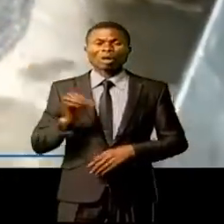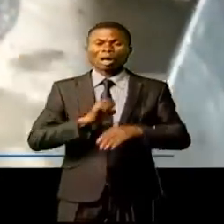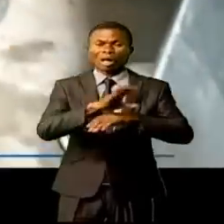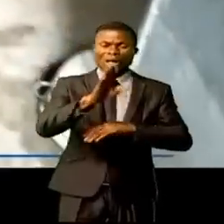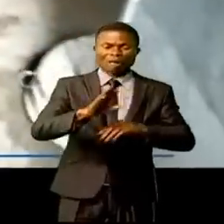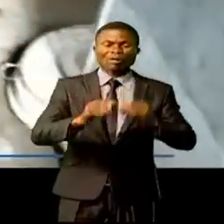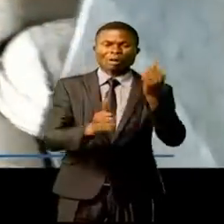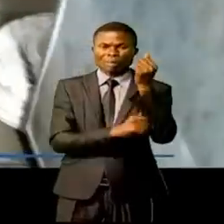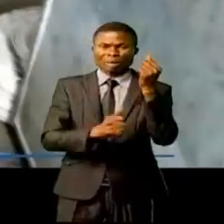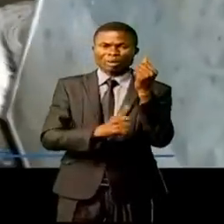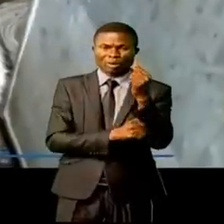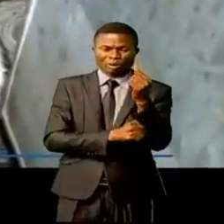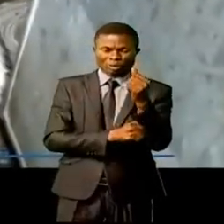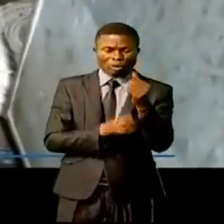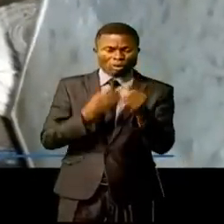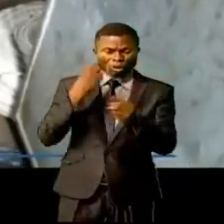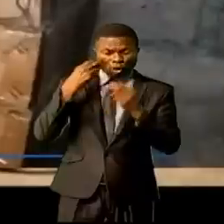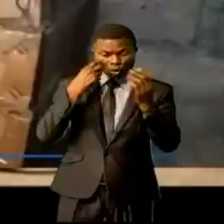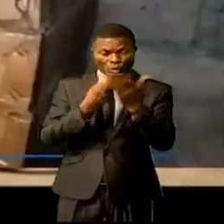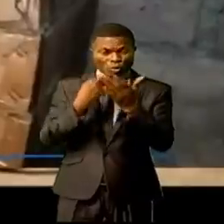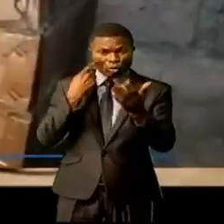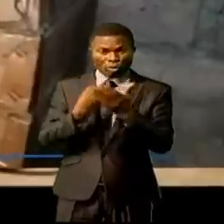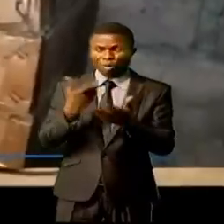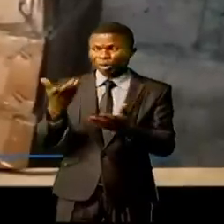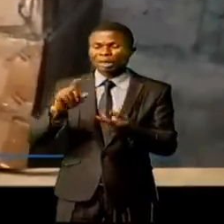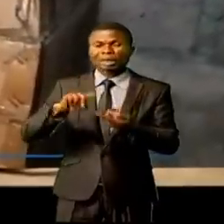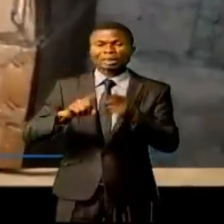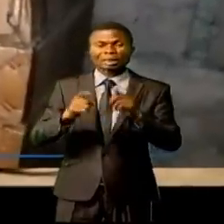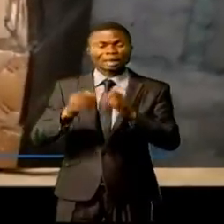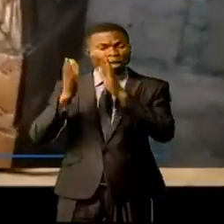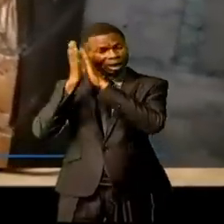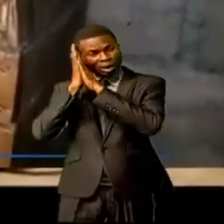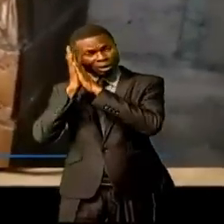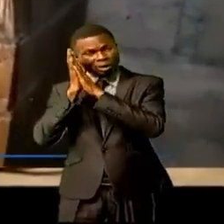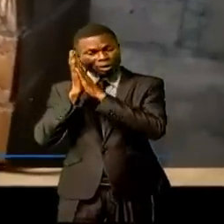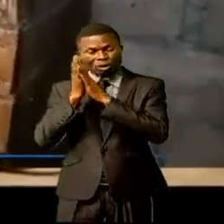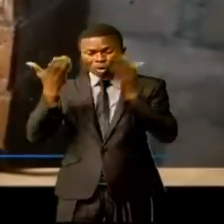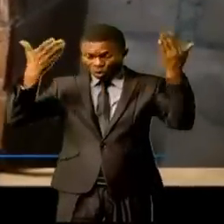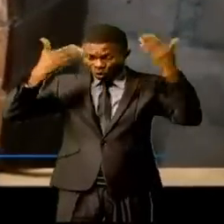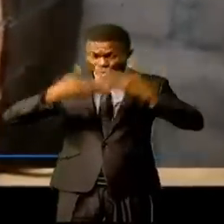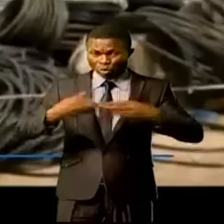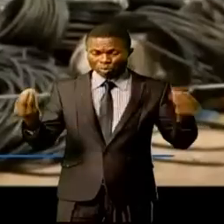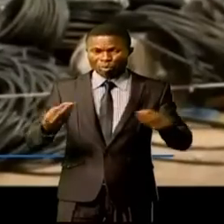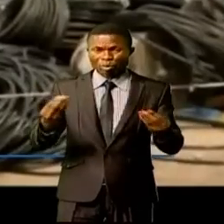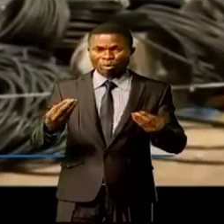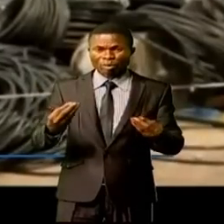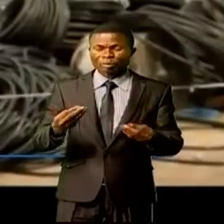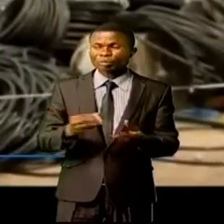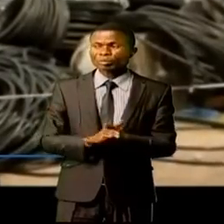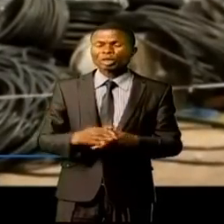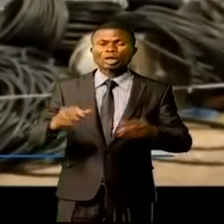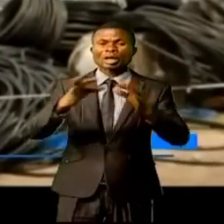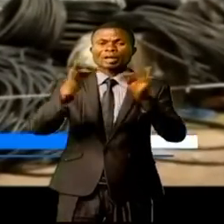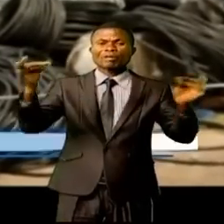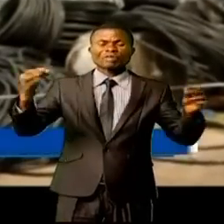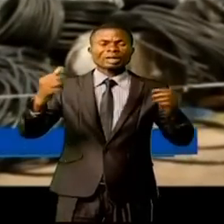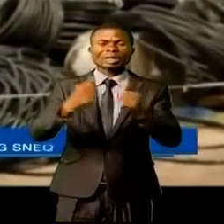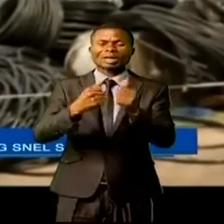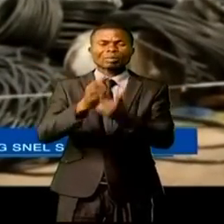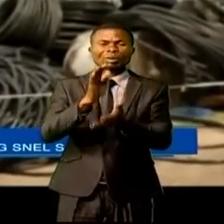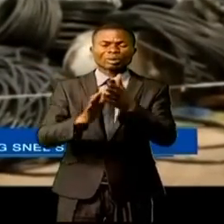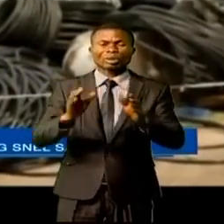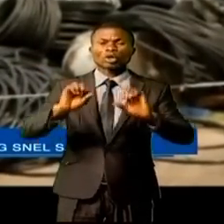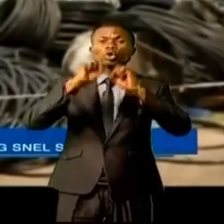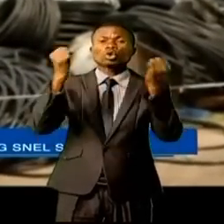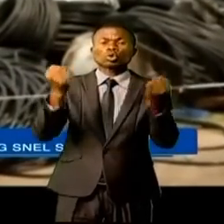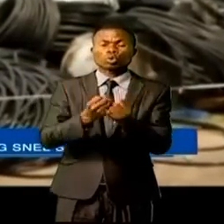une équipe pour faire les constats. Il y a des amis qui dorment dans le noir tout simplement parce qu'on manque un mètre de câbles. La SNEL